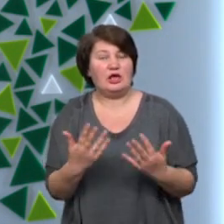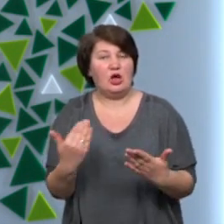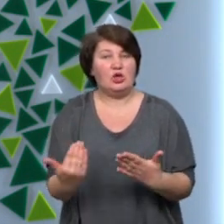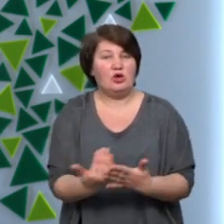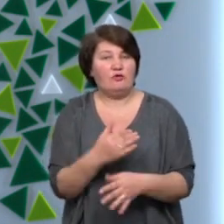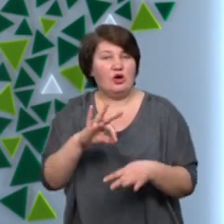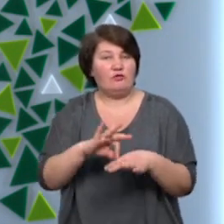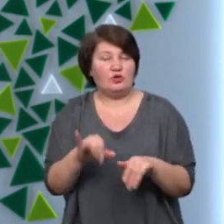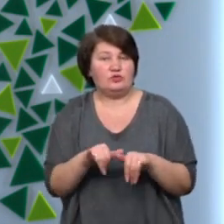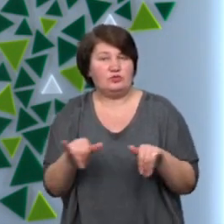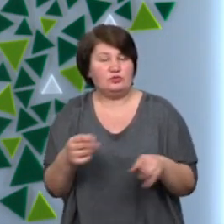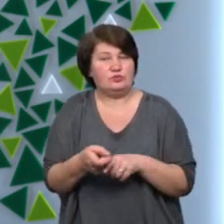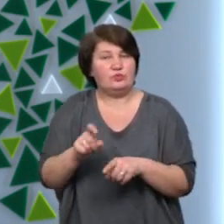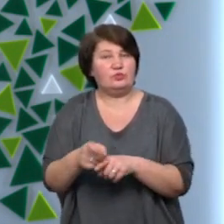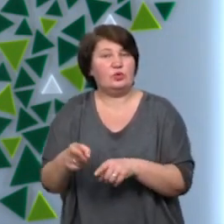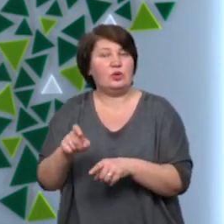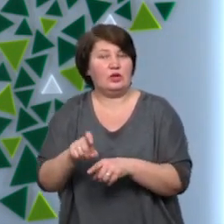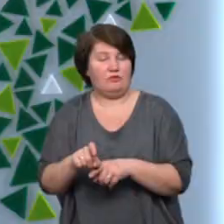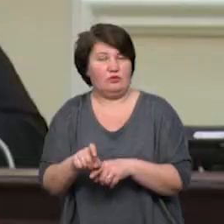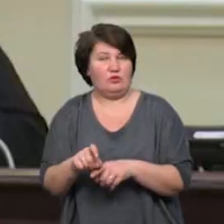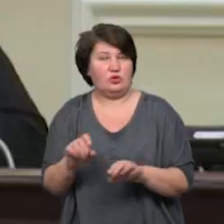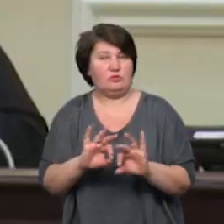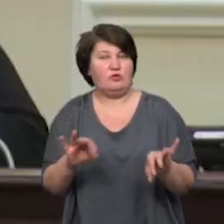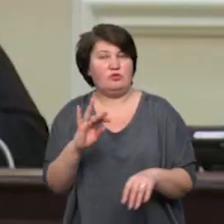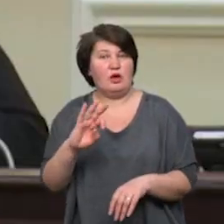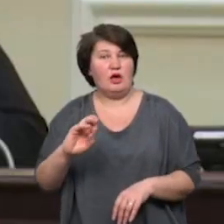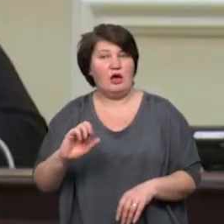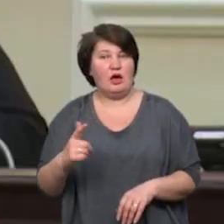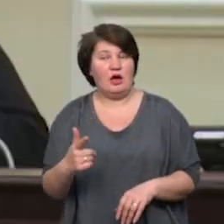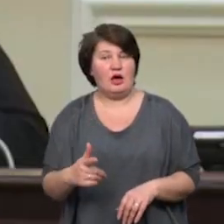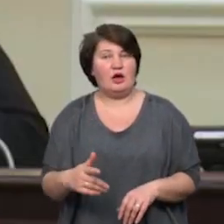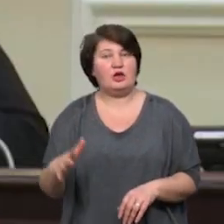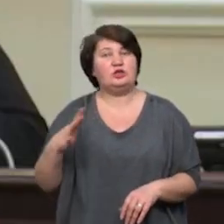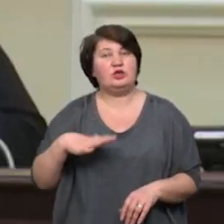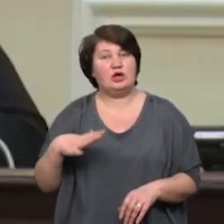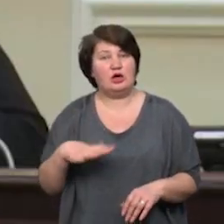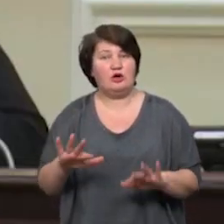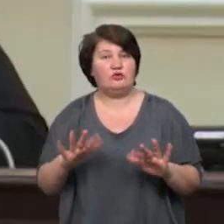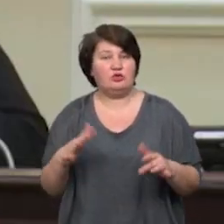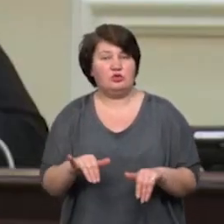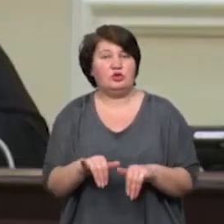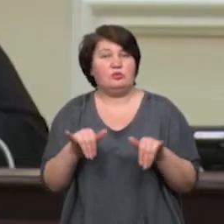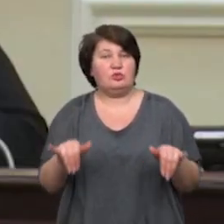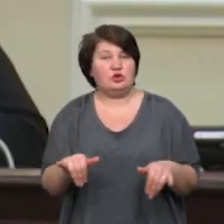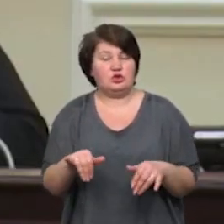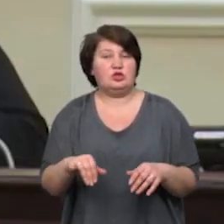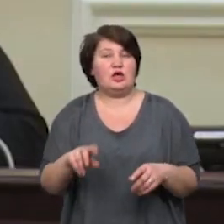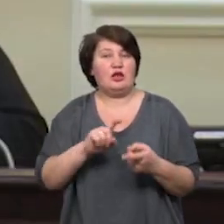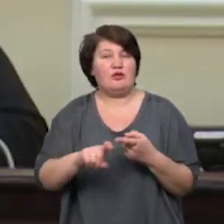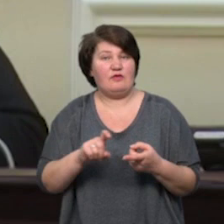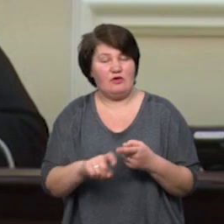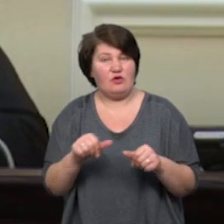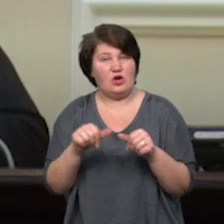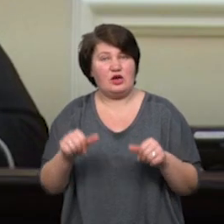зростатиме суттєво, розповів Денис Шмигаль. Це означає, що в разі спалахів інфекцій в окремих регіонах ми будемо посилювати